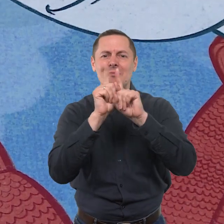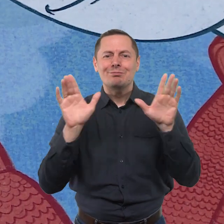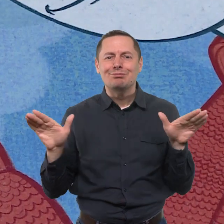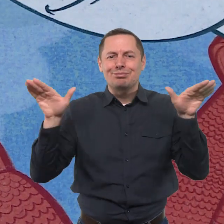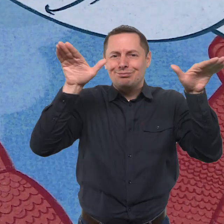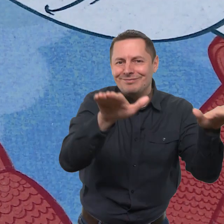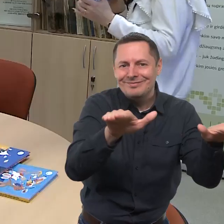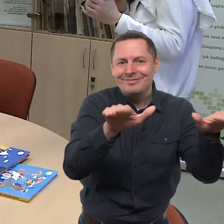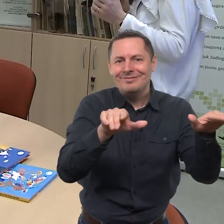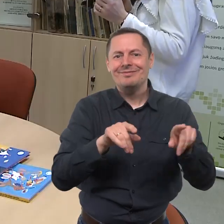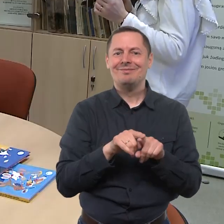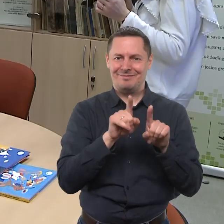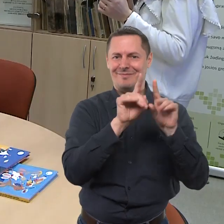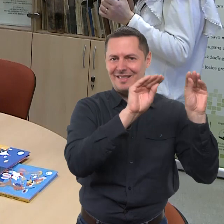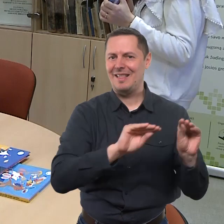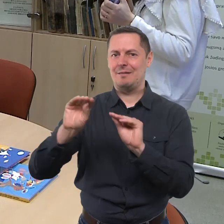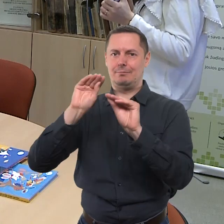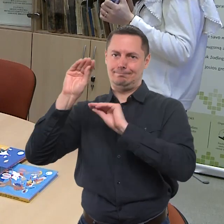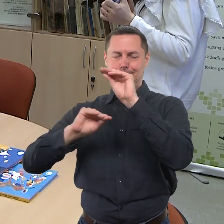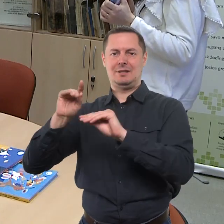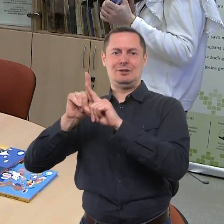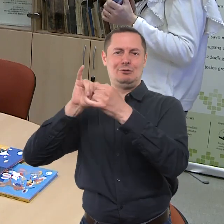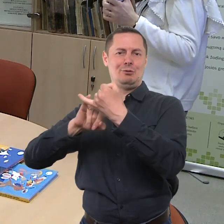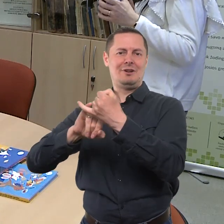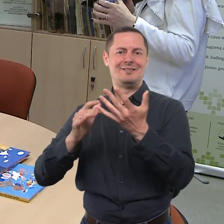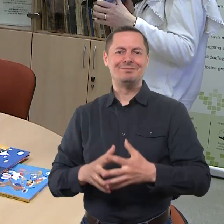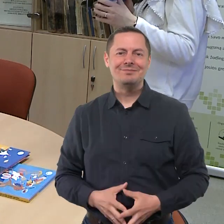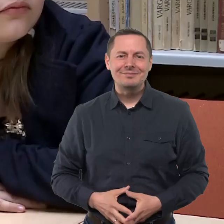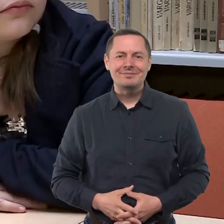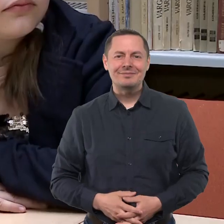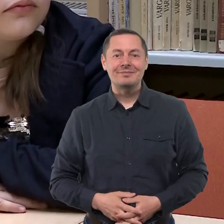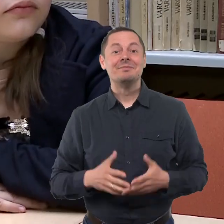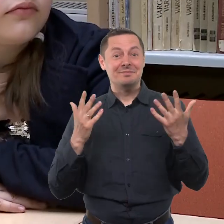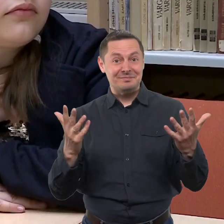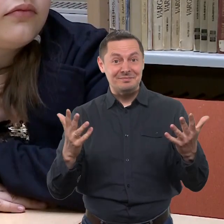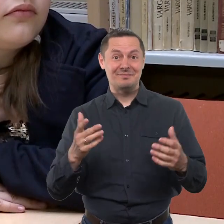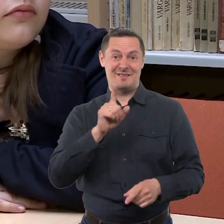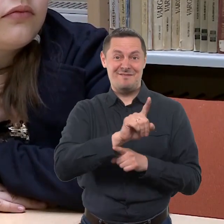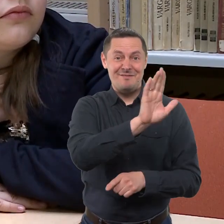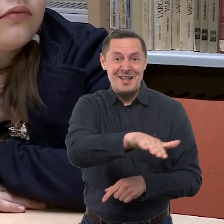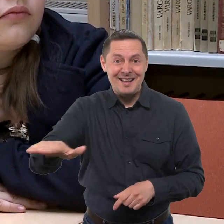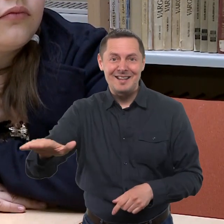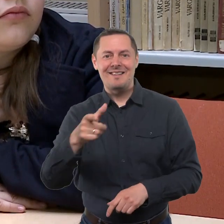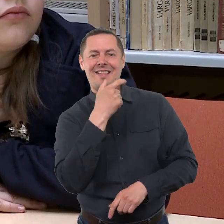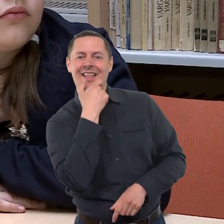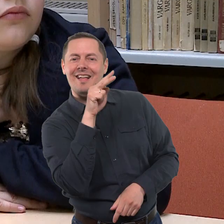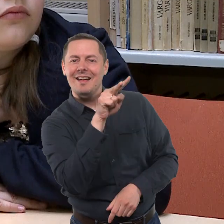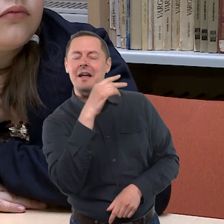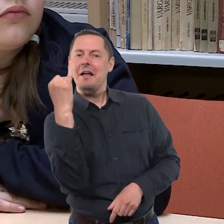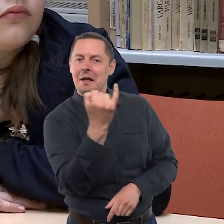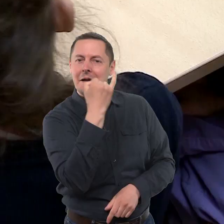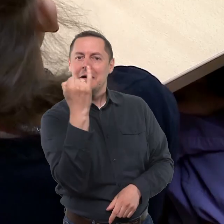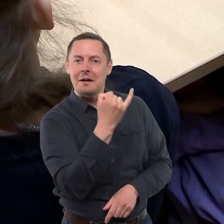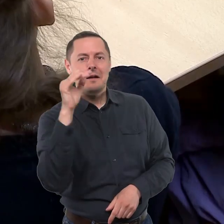baltutėliui balandžioj. O tokių veikėjų yra tikrai ne vienas ir nedo. Į susitikimą atvykę moksleivį įdėmiai glūsęs